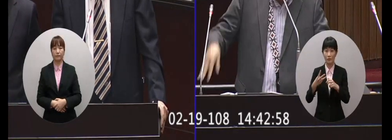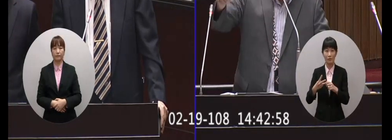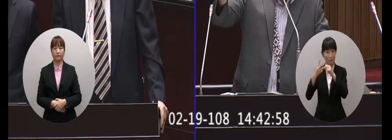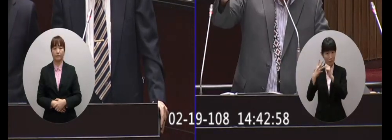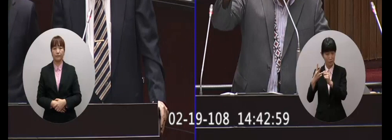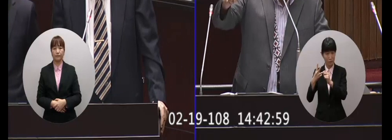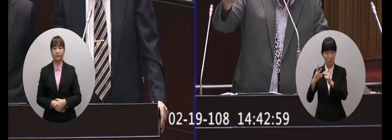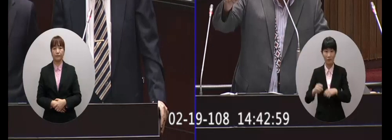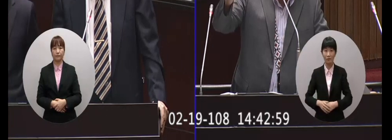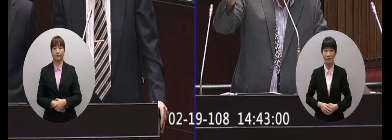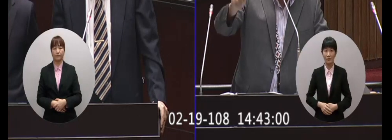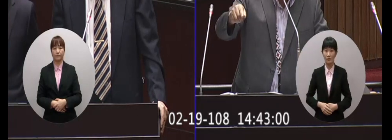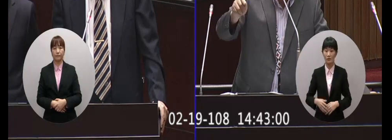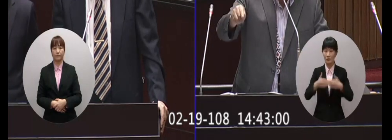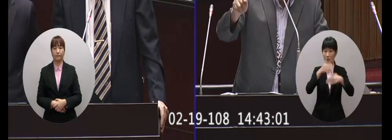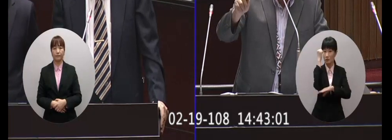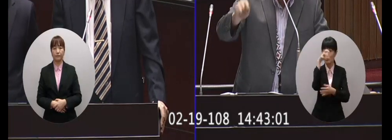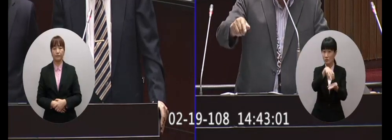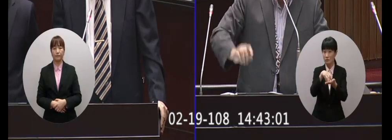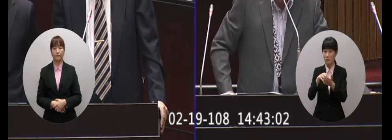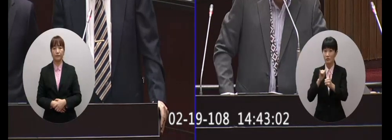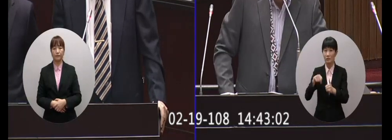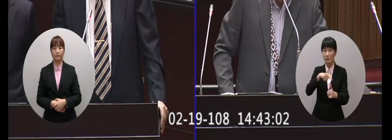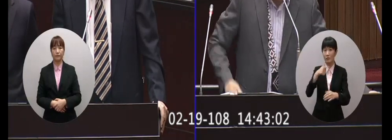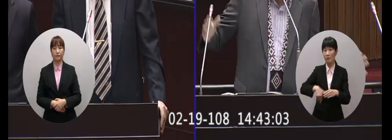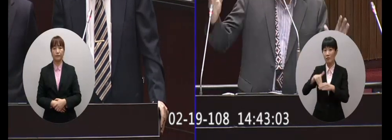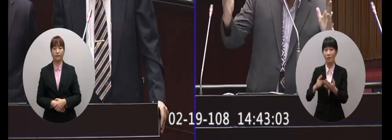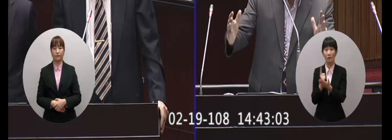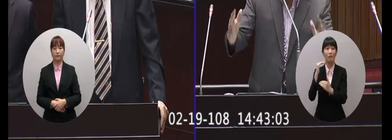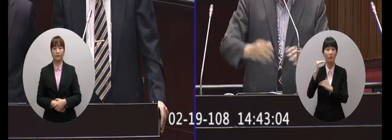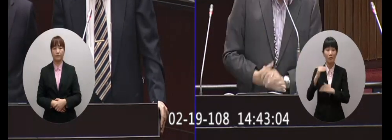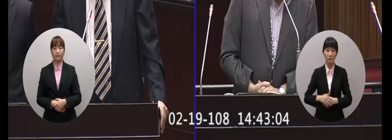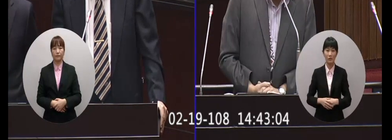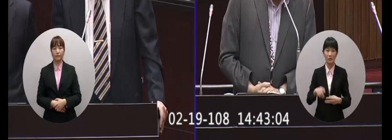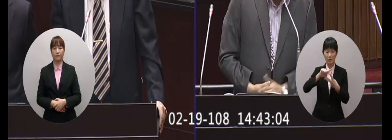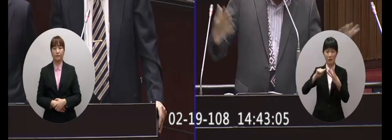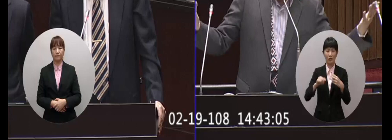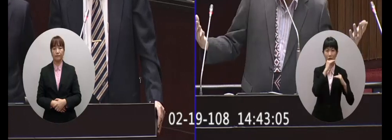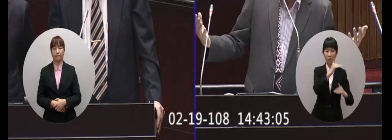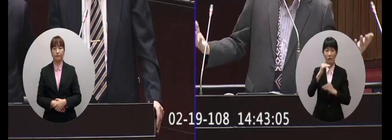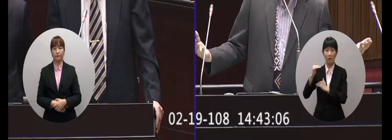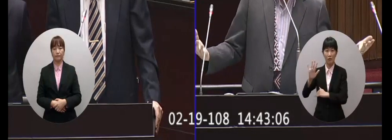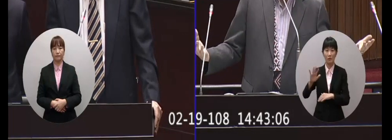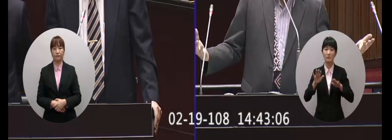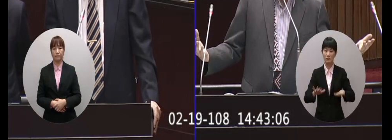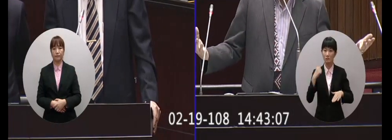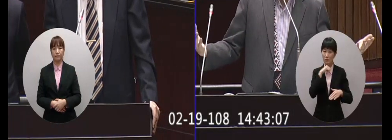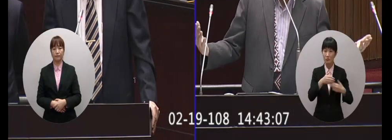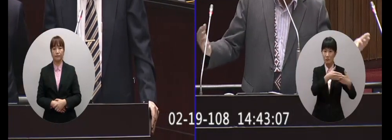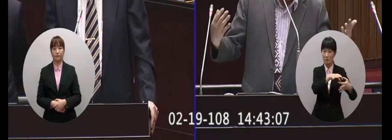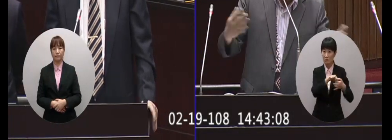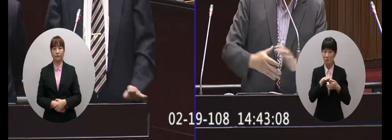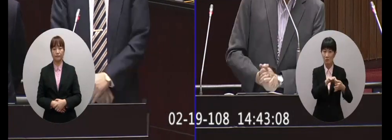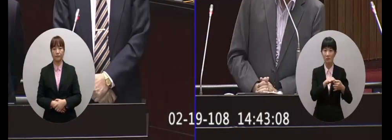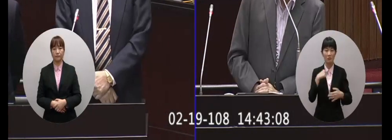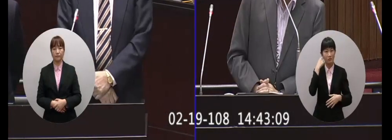的還有一個是限制有取得大陸居住公民的我們是處處限制現在我們兩岸的關係啊可以